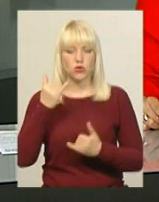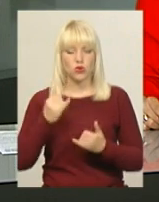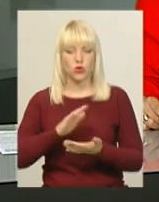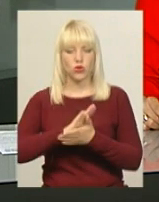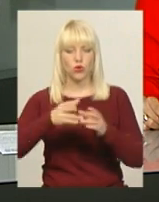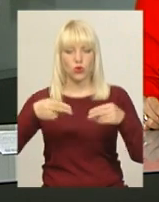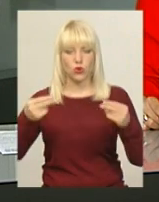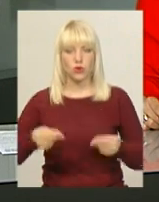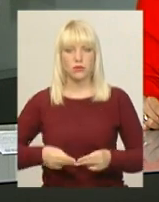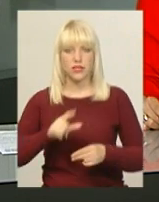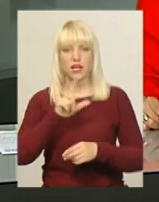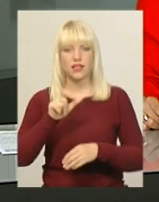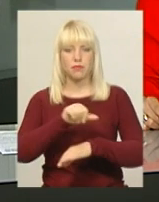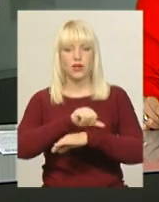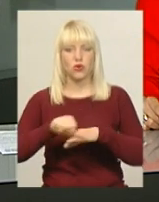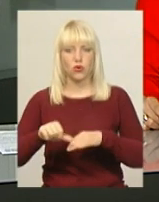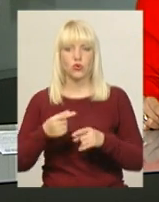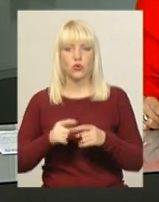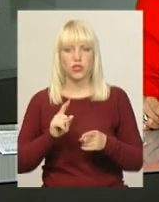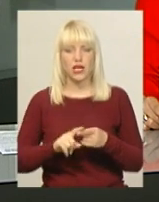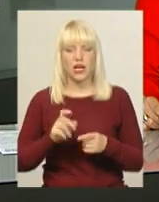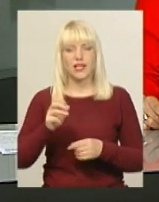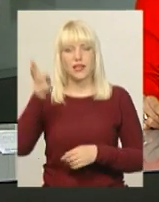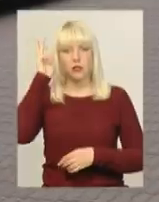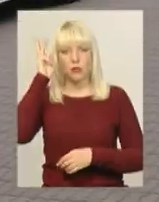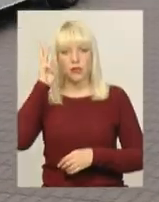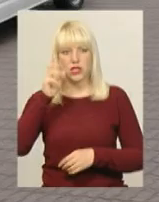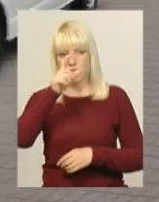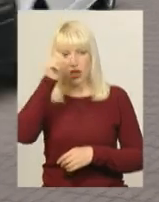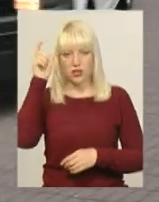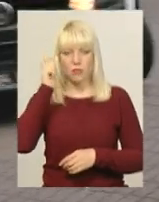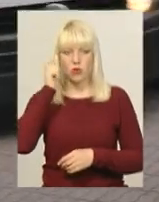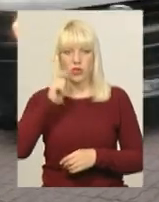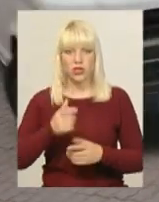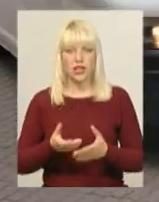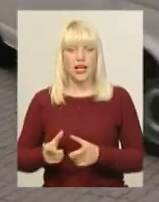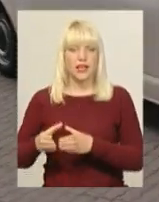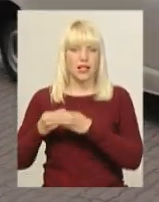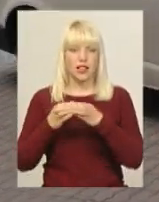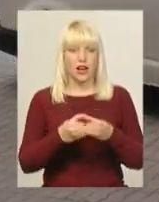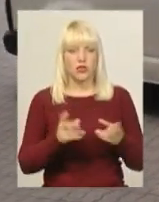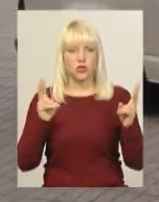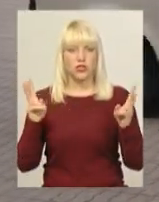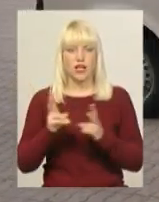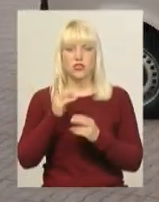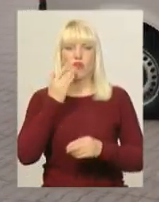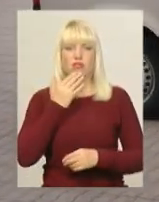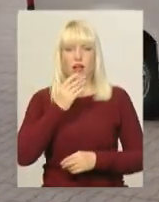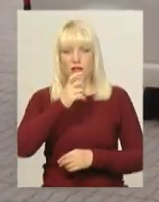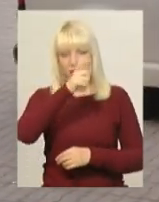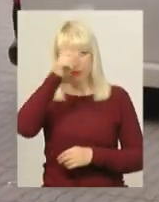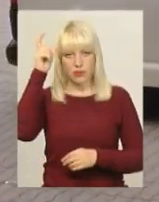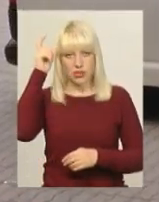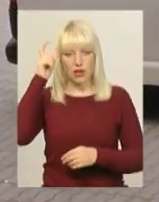прикордонники і представники Дипломатичної академії України. Делегацію вранці зустрічали в Національній академії Державної прикордонної служби